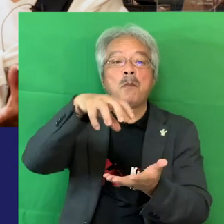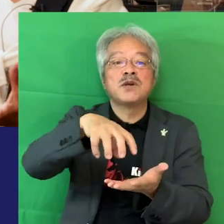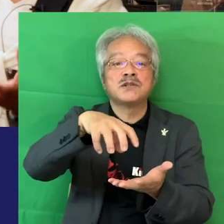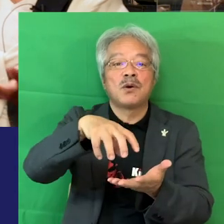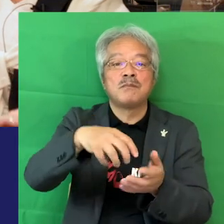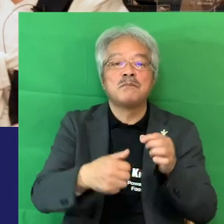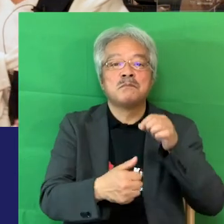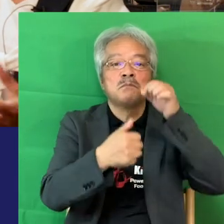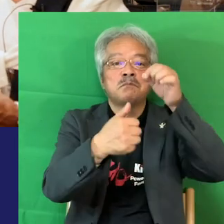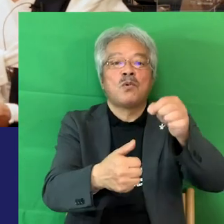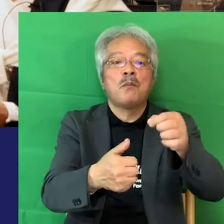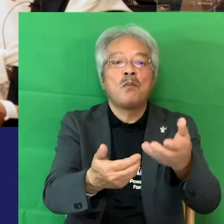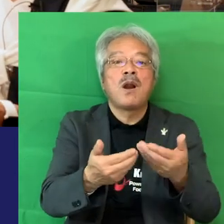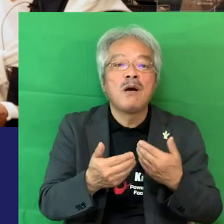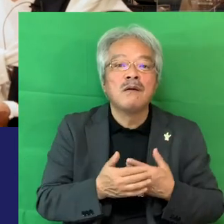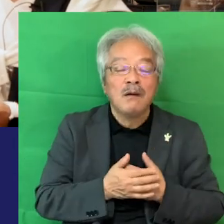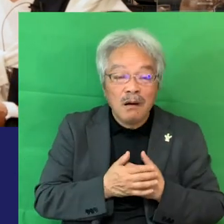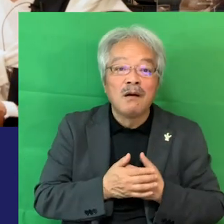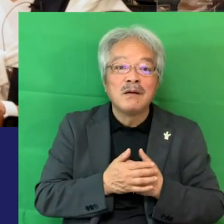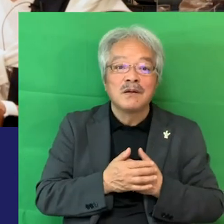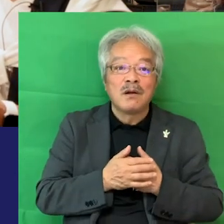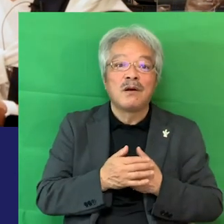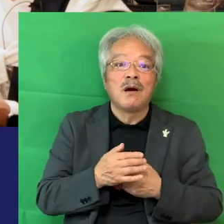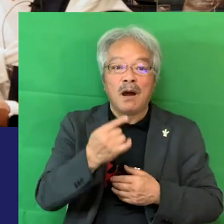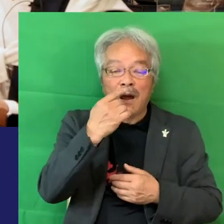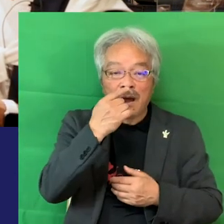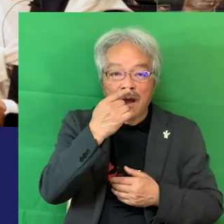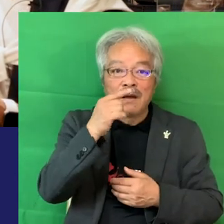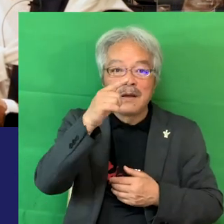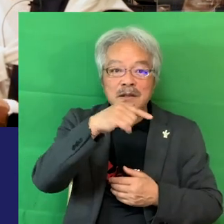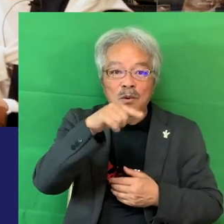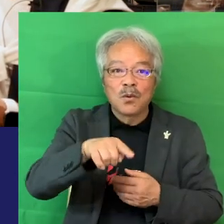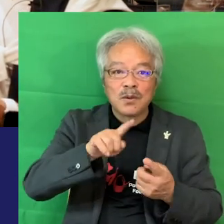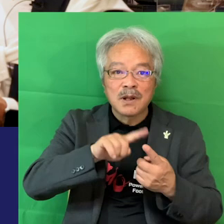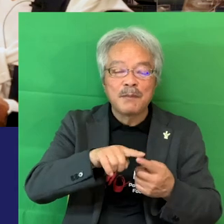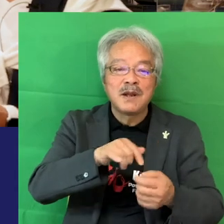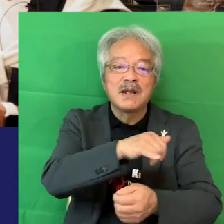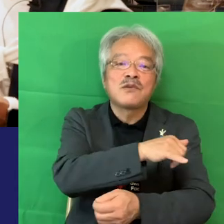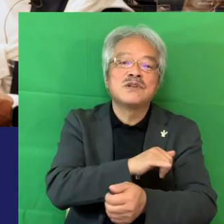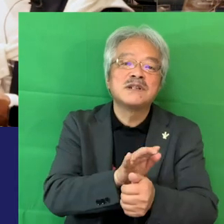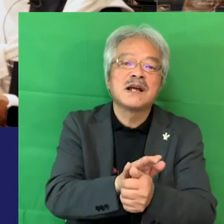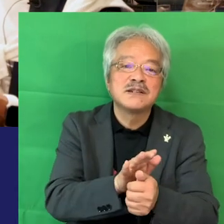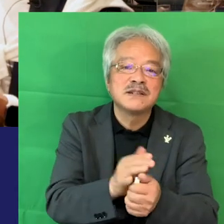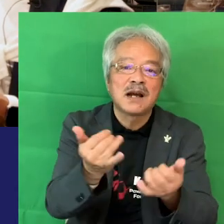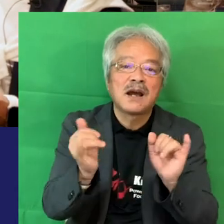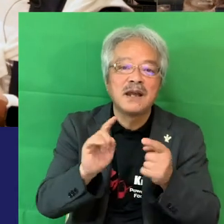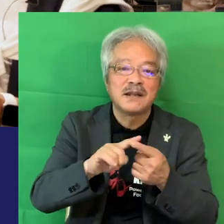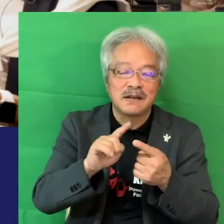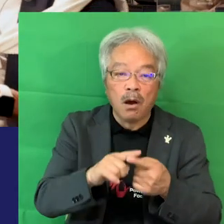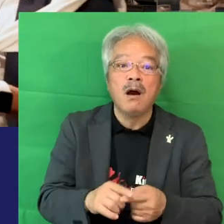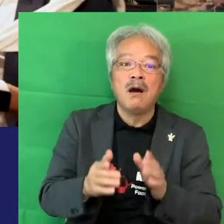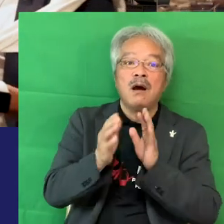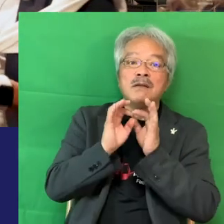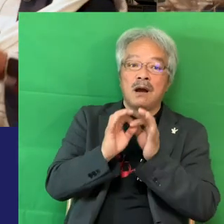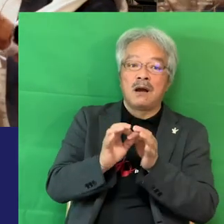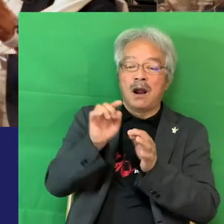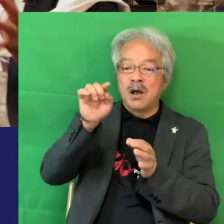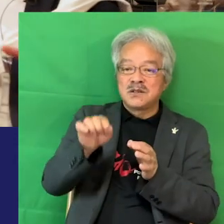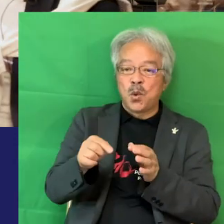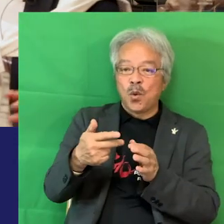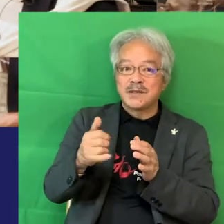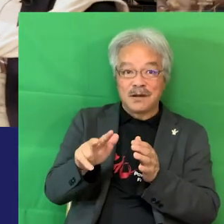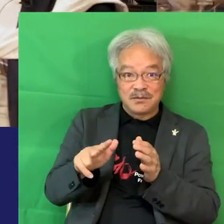社会復帰までのプログラムでやられていることが多いですよねそれでソーシャルっていうふにつけてるのかしら僕はもしれないですね僕もそこまでの